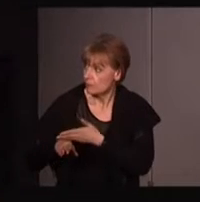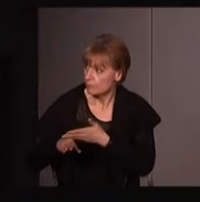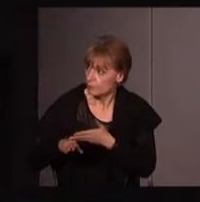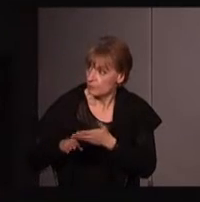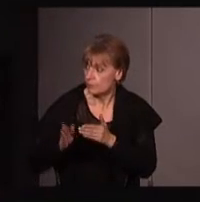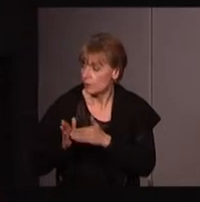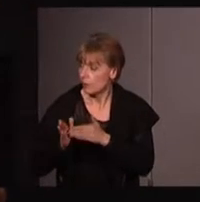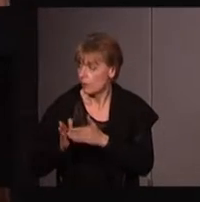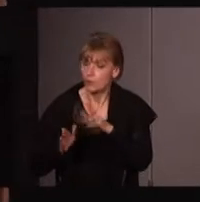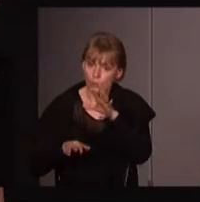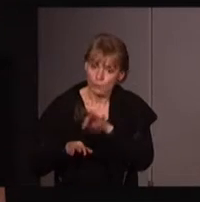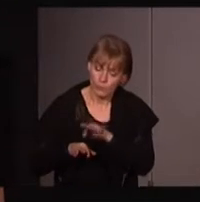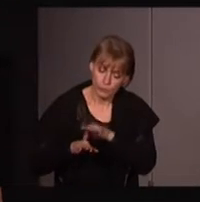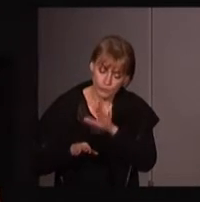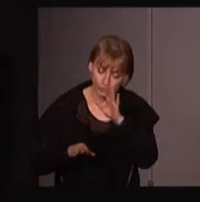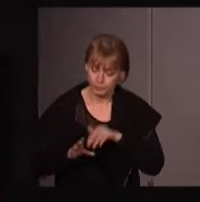quand même, j'ai trois minutes.